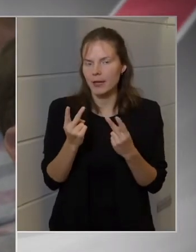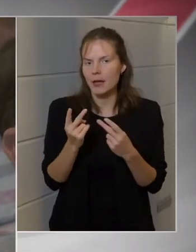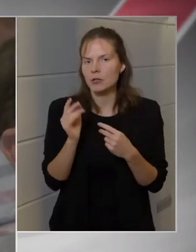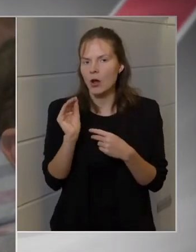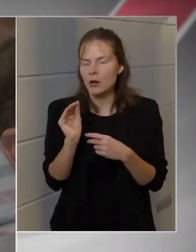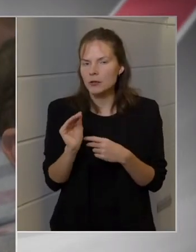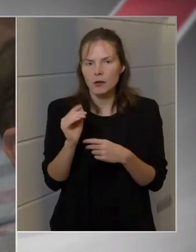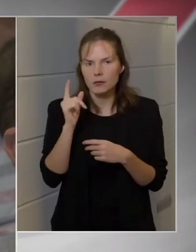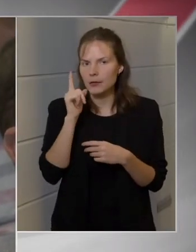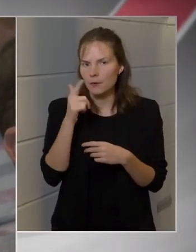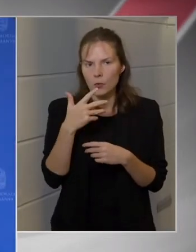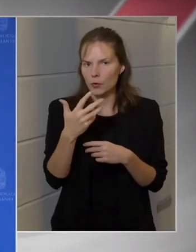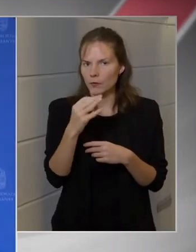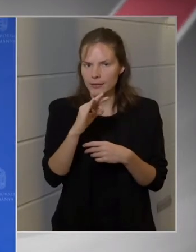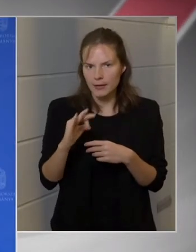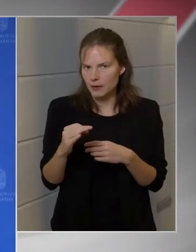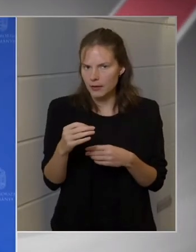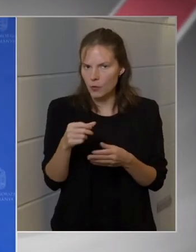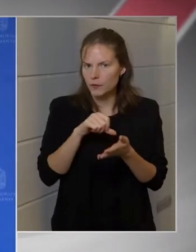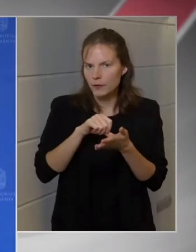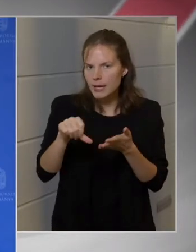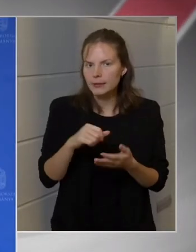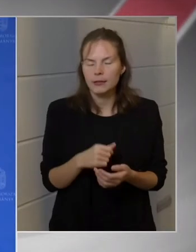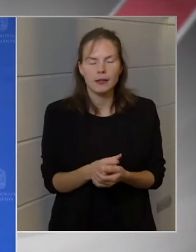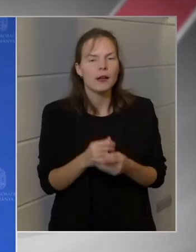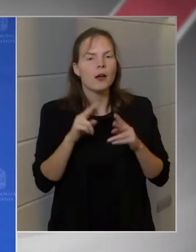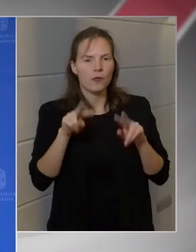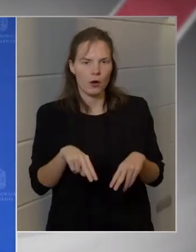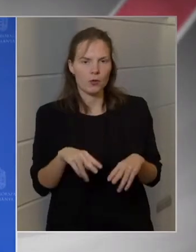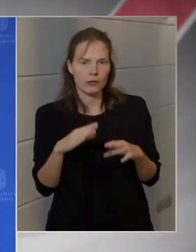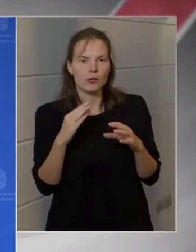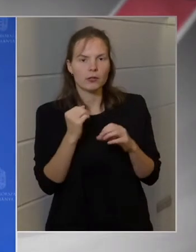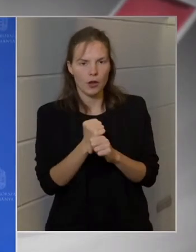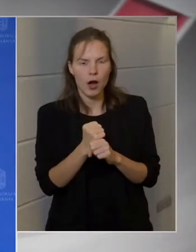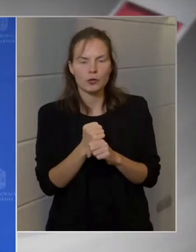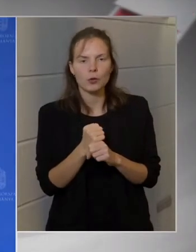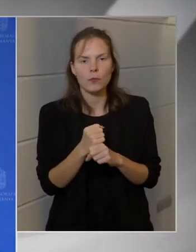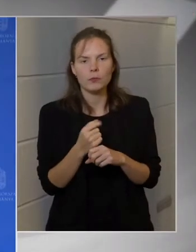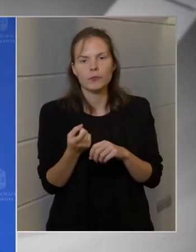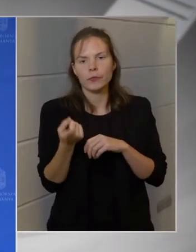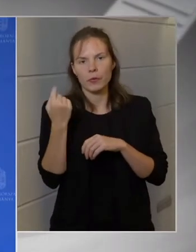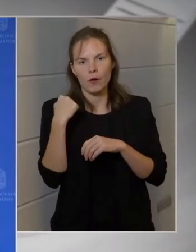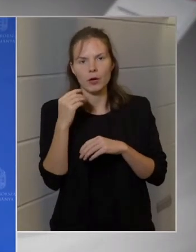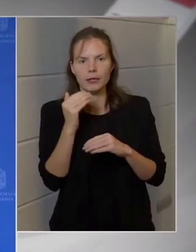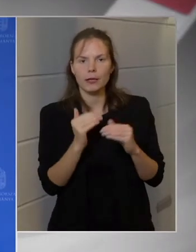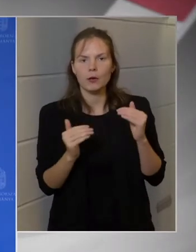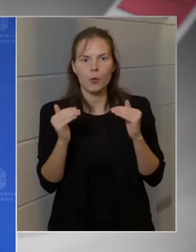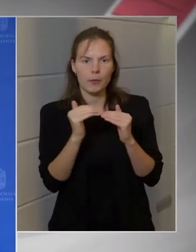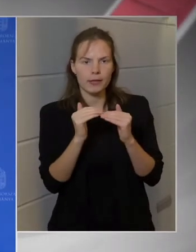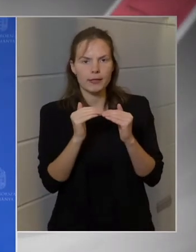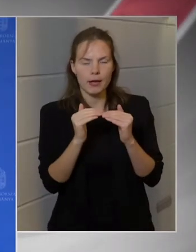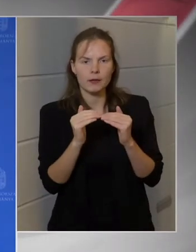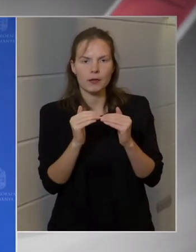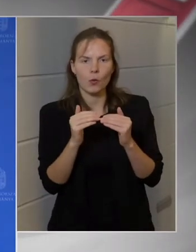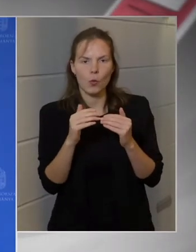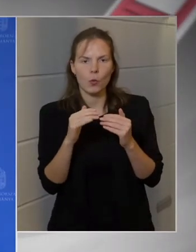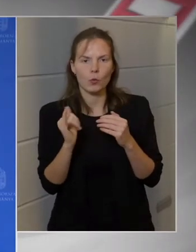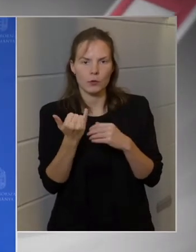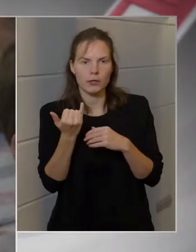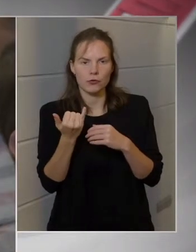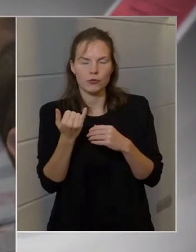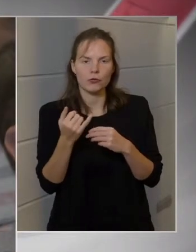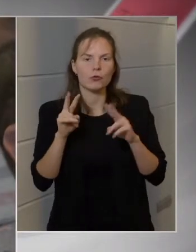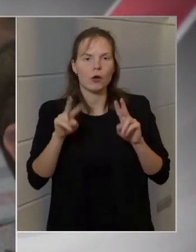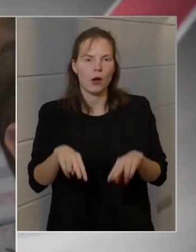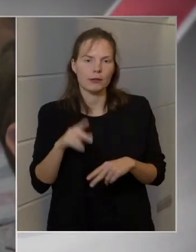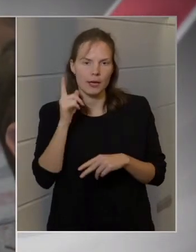befizetni az 50 százaléket? Nagyon valószínűleg tartom, de ebben az esetben a tavalyi kompenzációs mechanizmus is hatályval